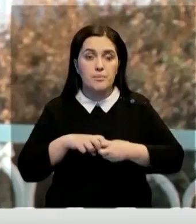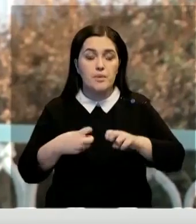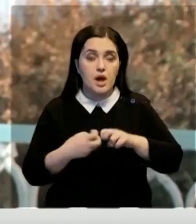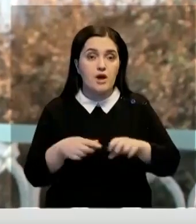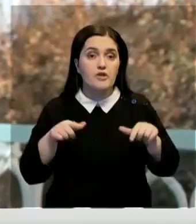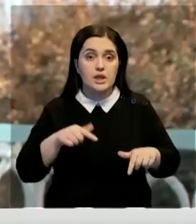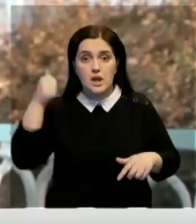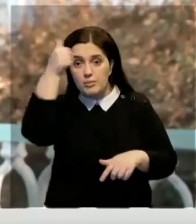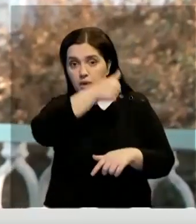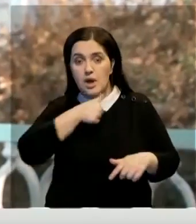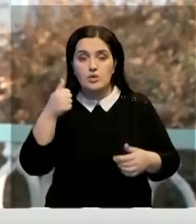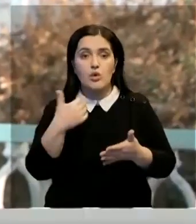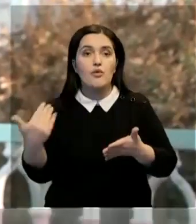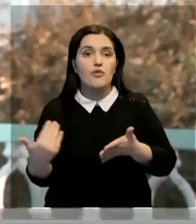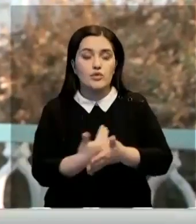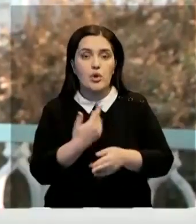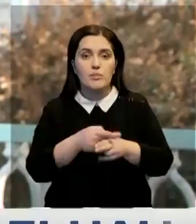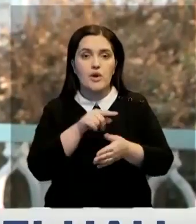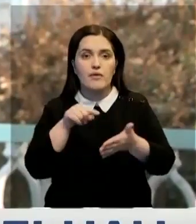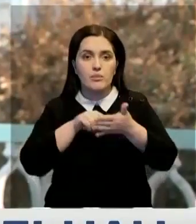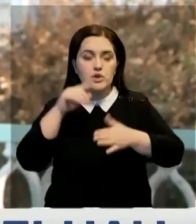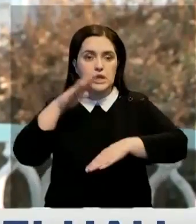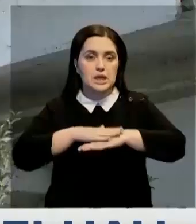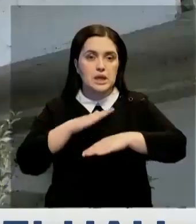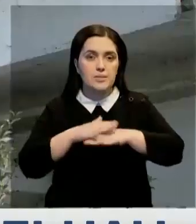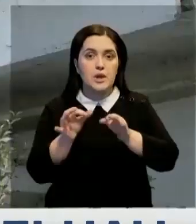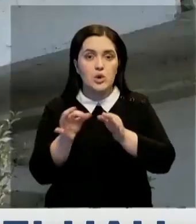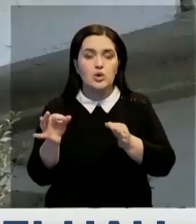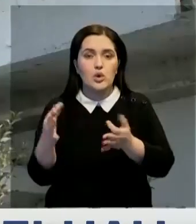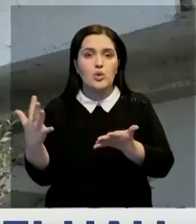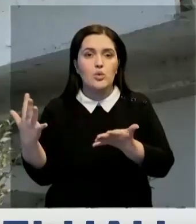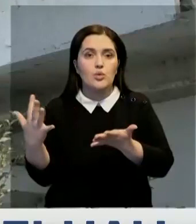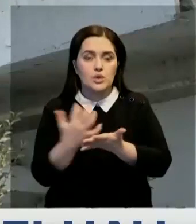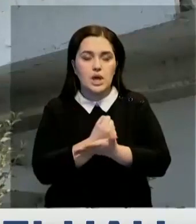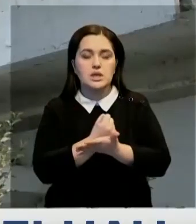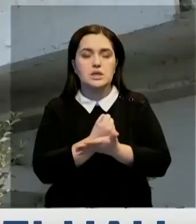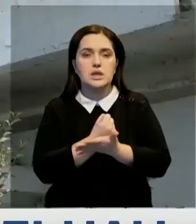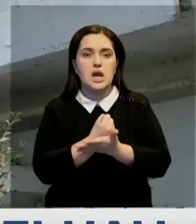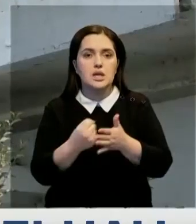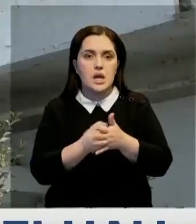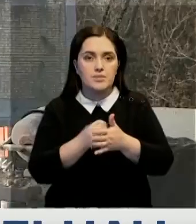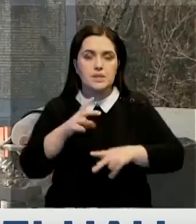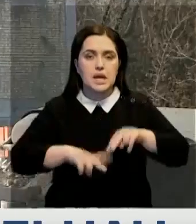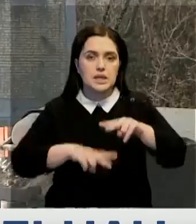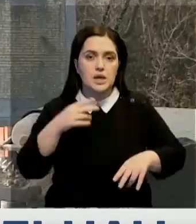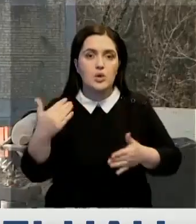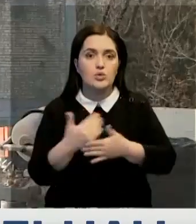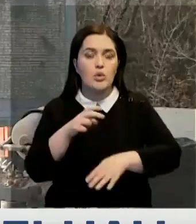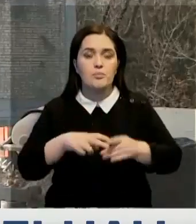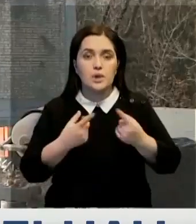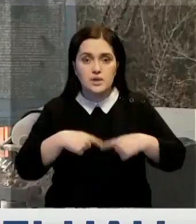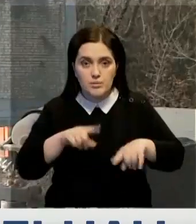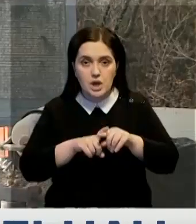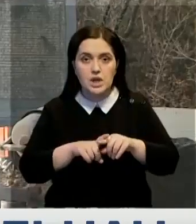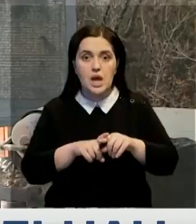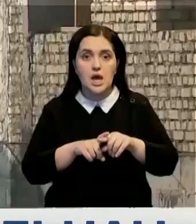старейшин нашего аула вновь поднял вопрос перед Акимом района и удалось добиться строительства нового медпункта. Медпункт строят на